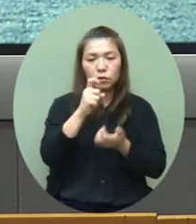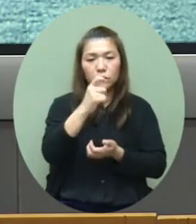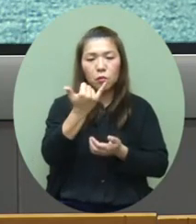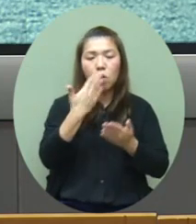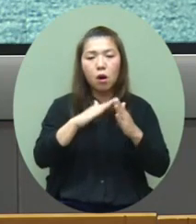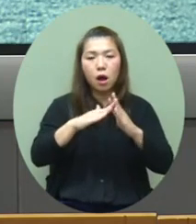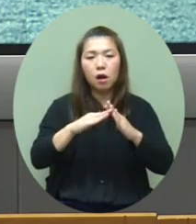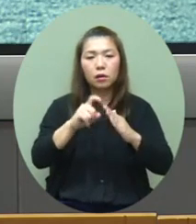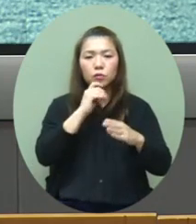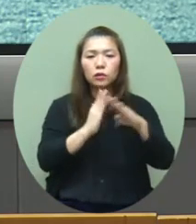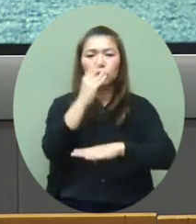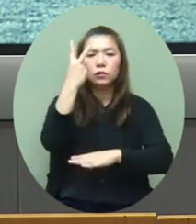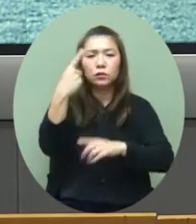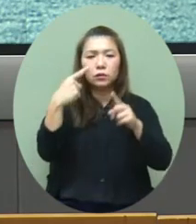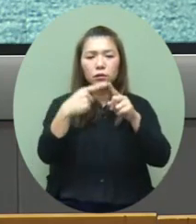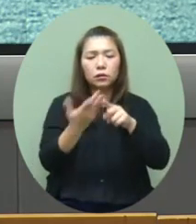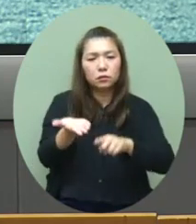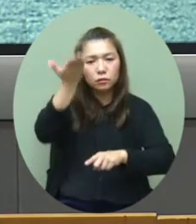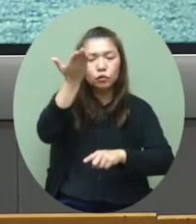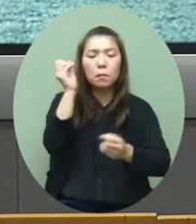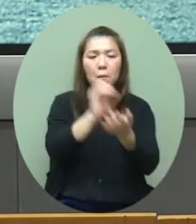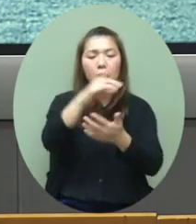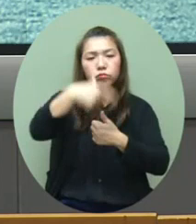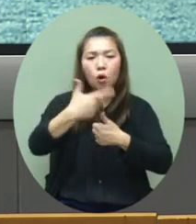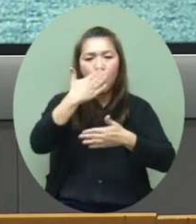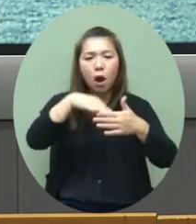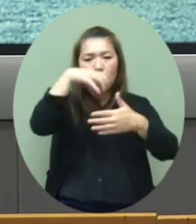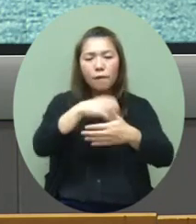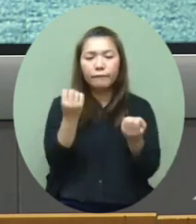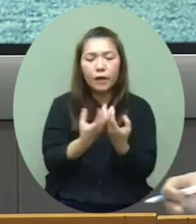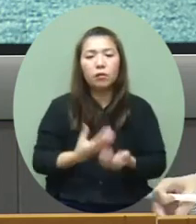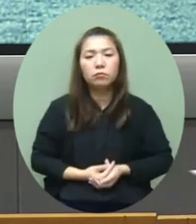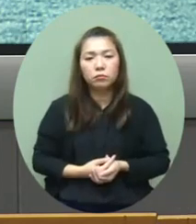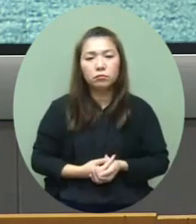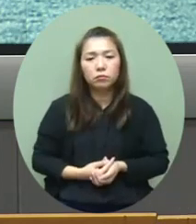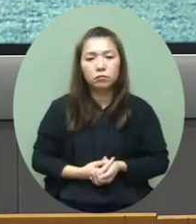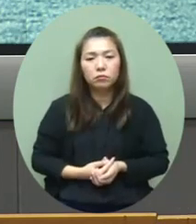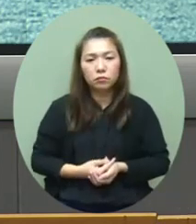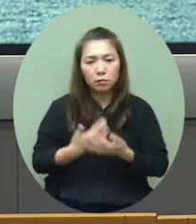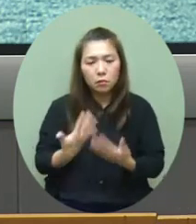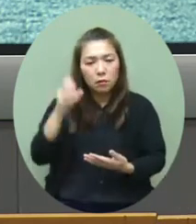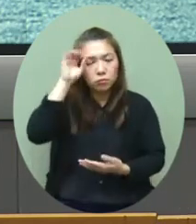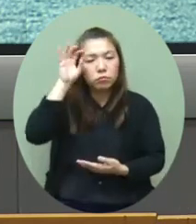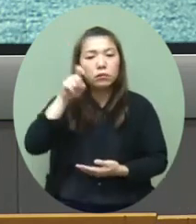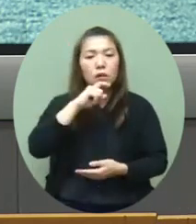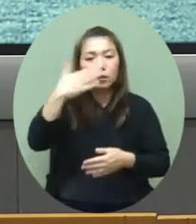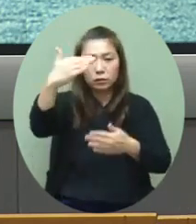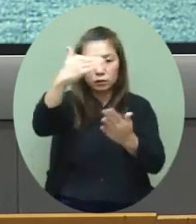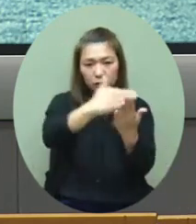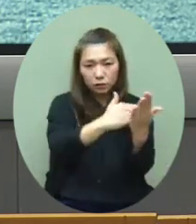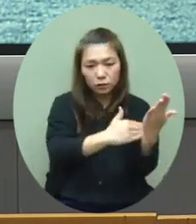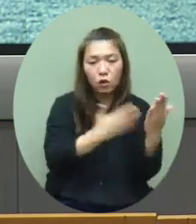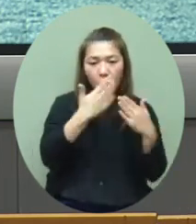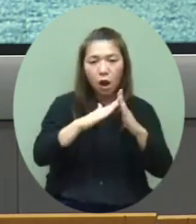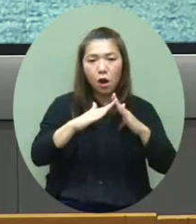间学校就有两个或者以上的个案在同一间学校我们今天都建议了以后几间学